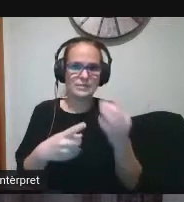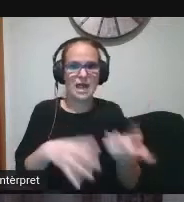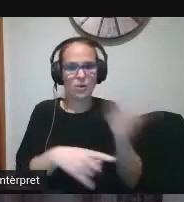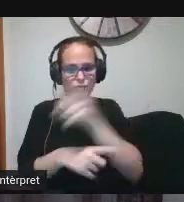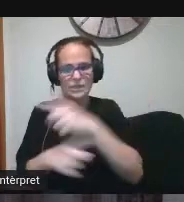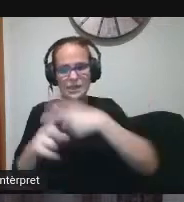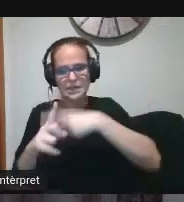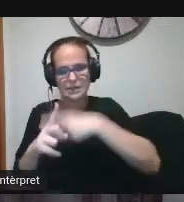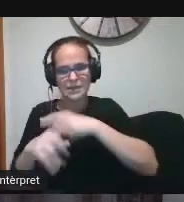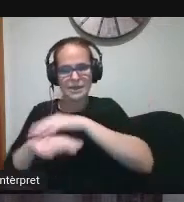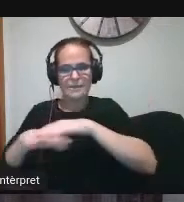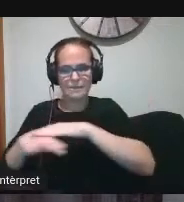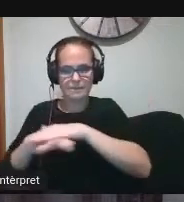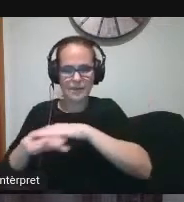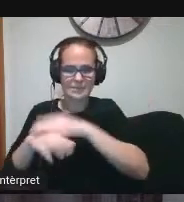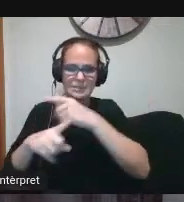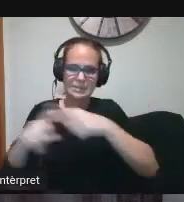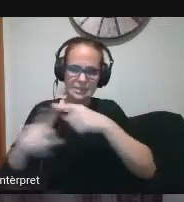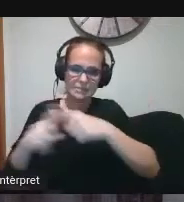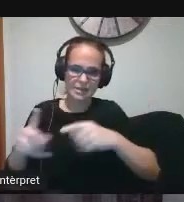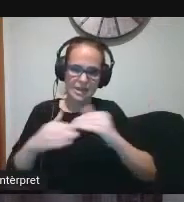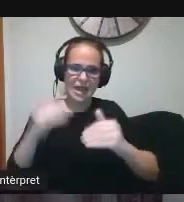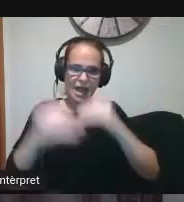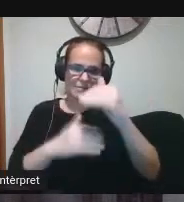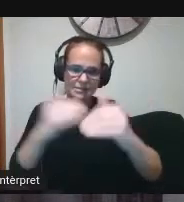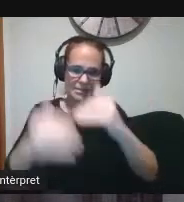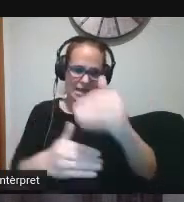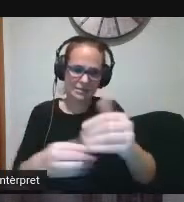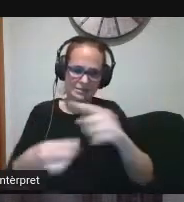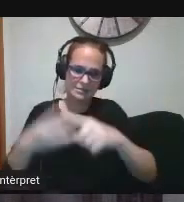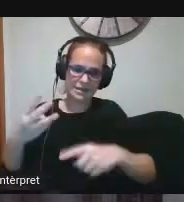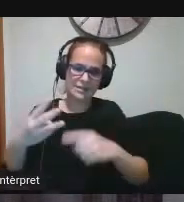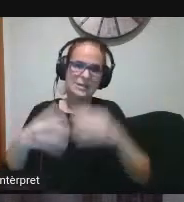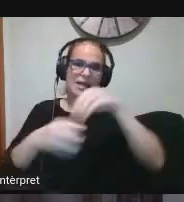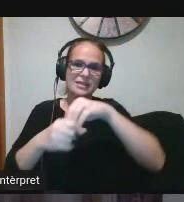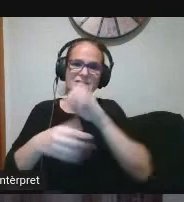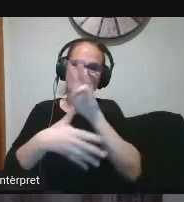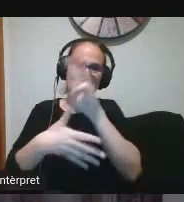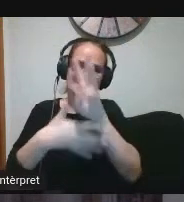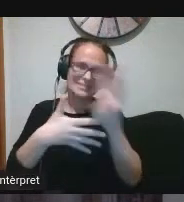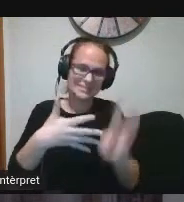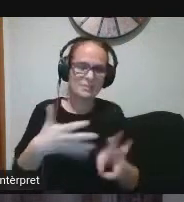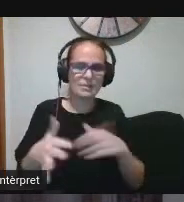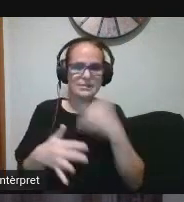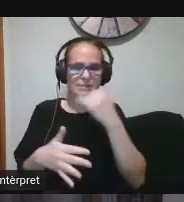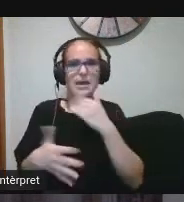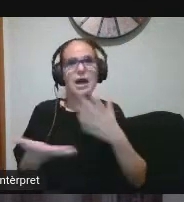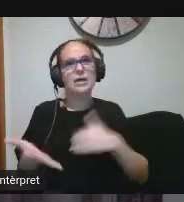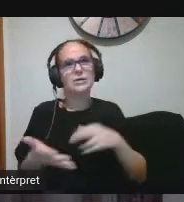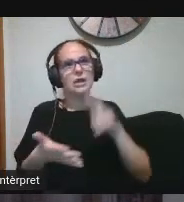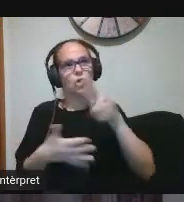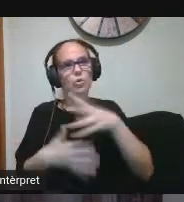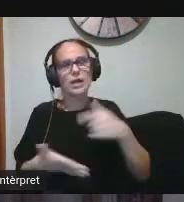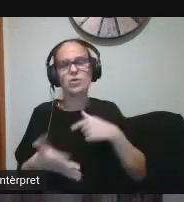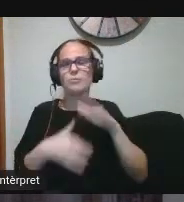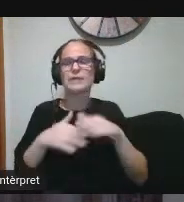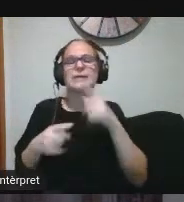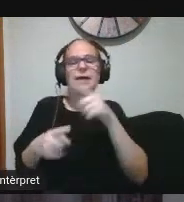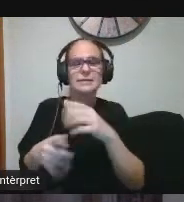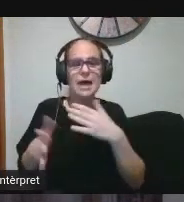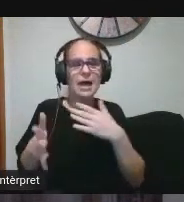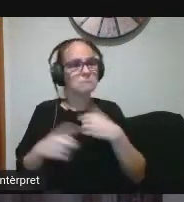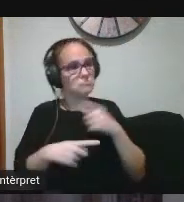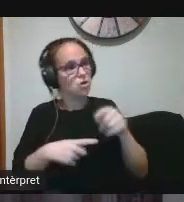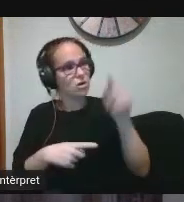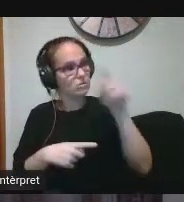tant bàsic intermedi i avançat que això ens pot ajudar com a docents dir ostres mira aquí estic en aquest part de la rúbrica aquí estic en aquesta altra part